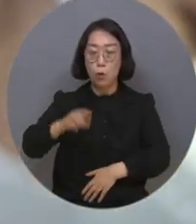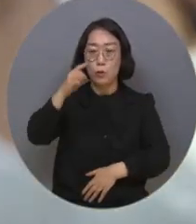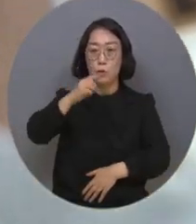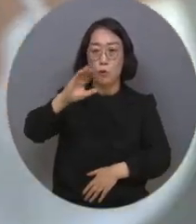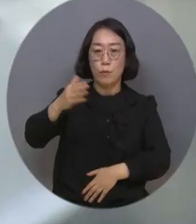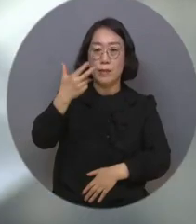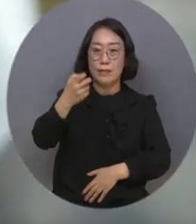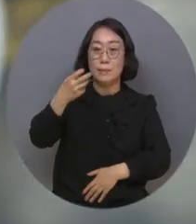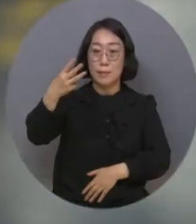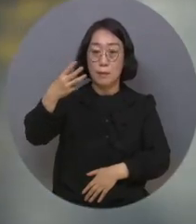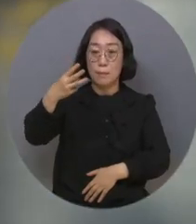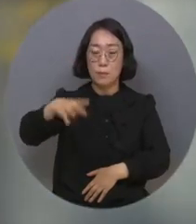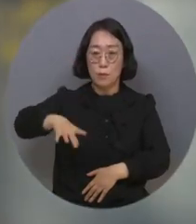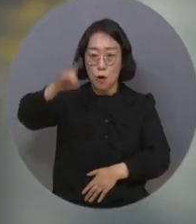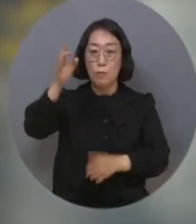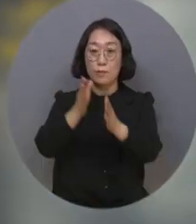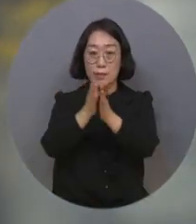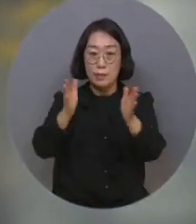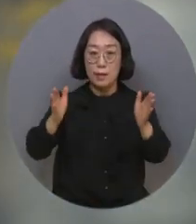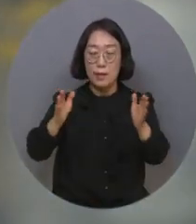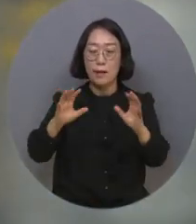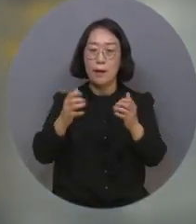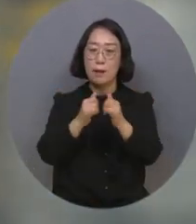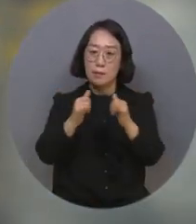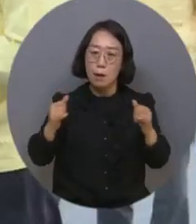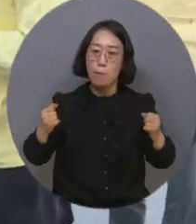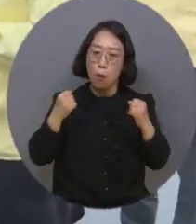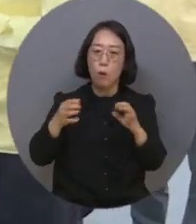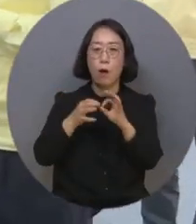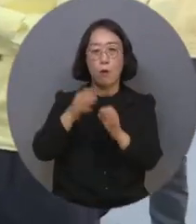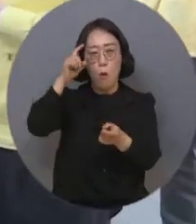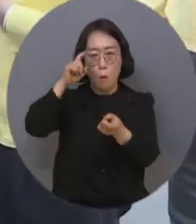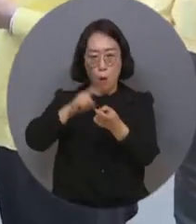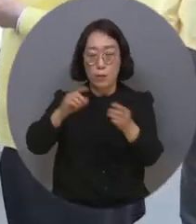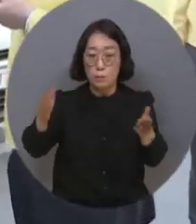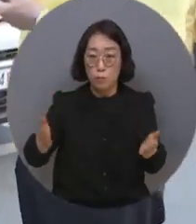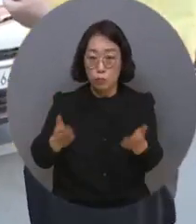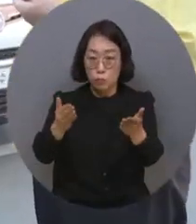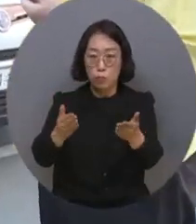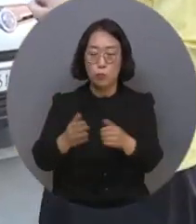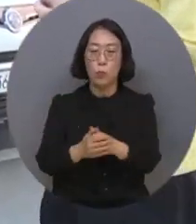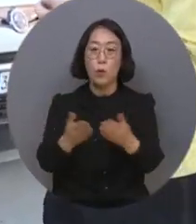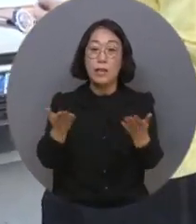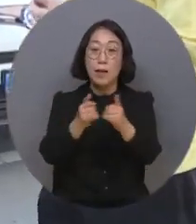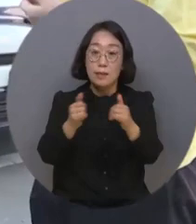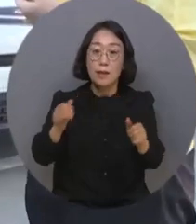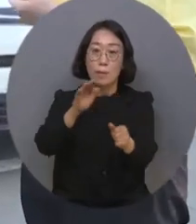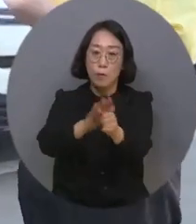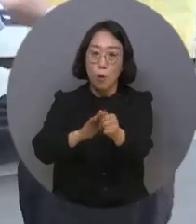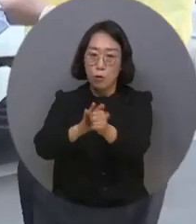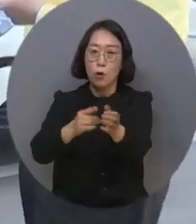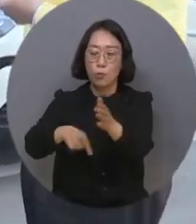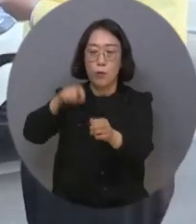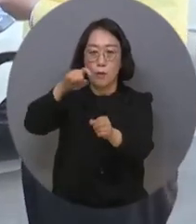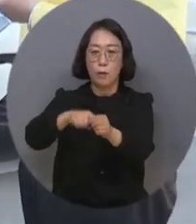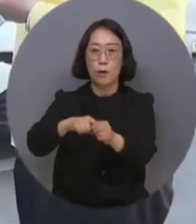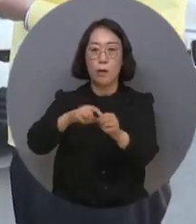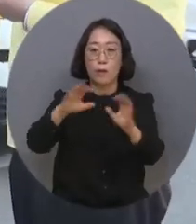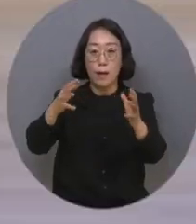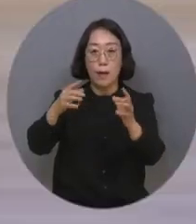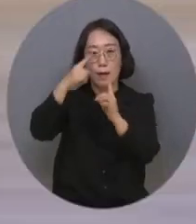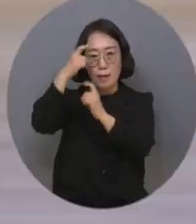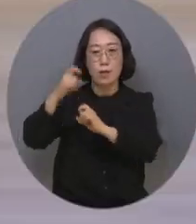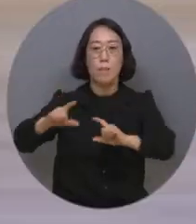1973년부터 국민 복원의식을 향상시키고 복원의료 종사자를 격려하기 위해 지정한 국가기념일입니다.